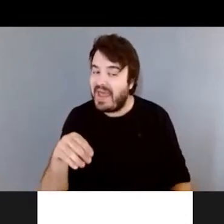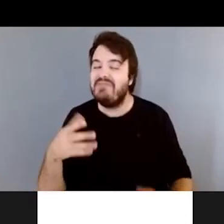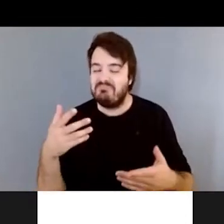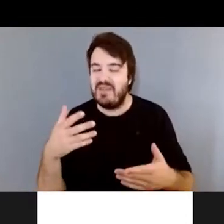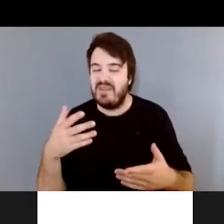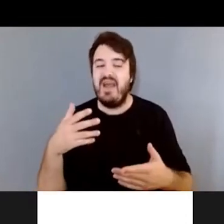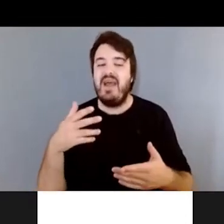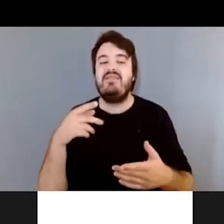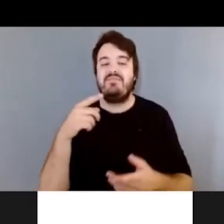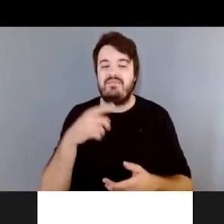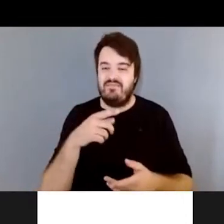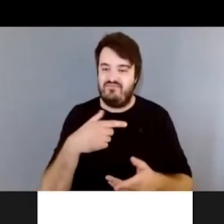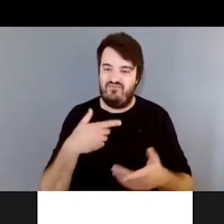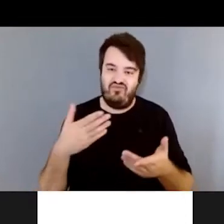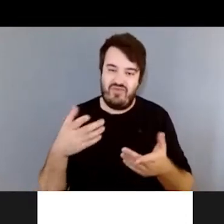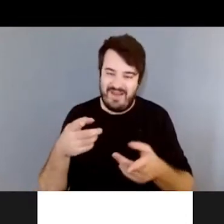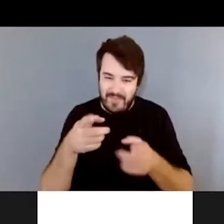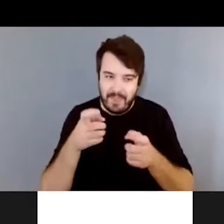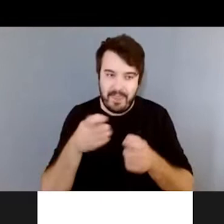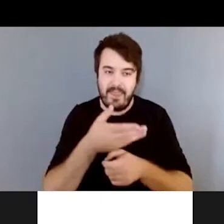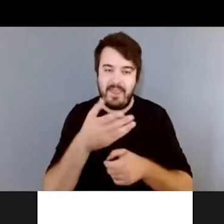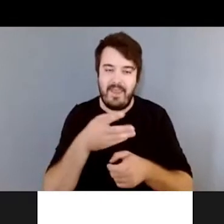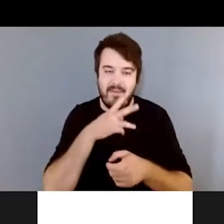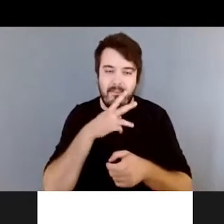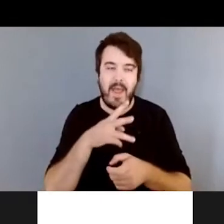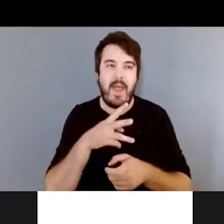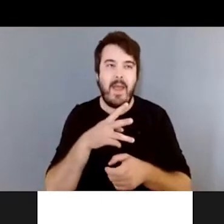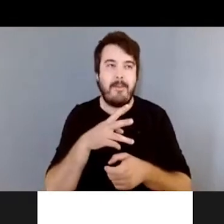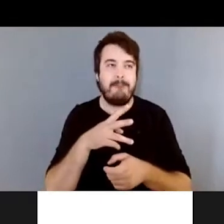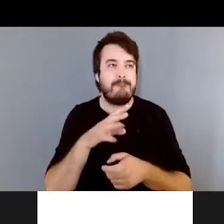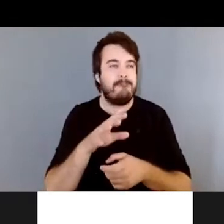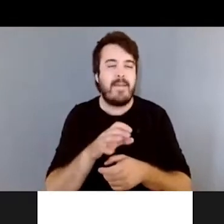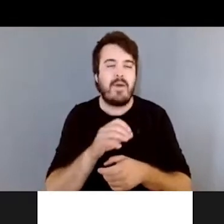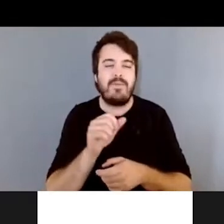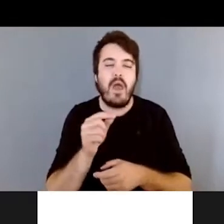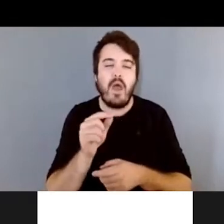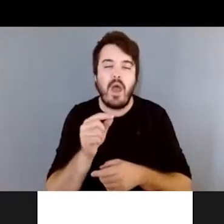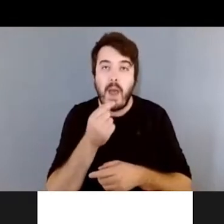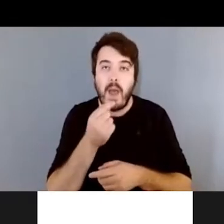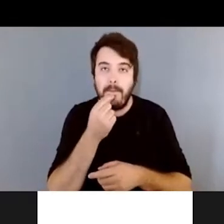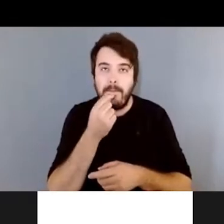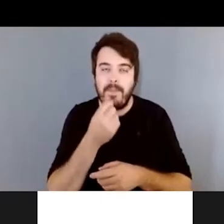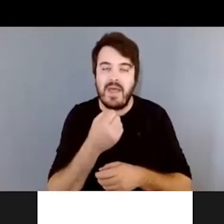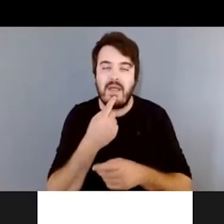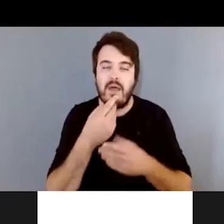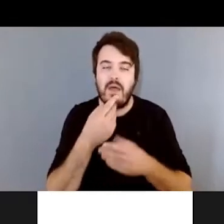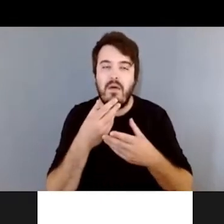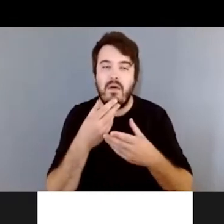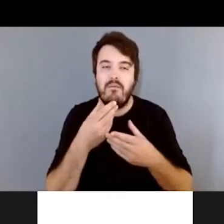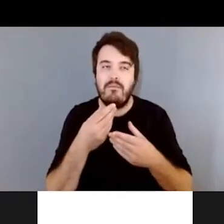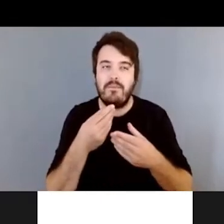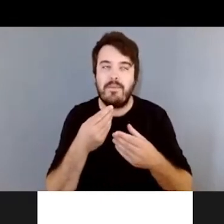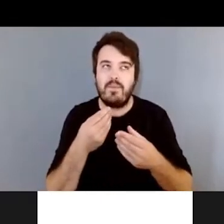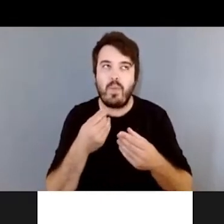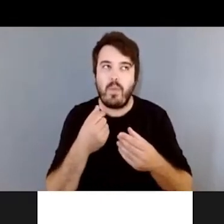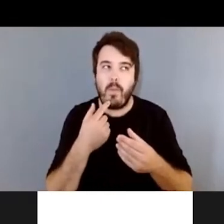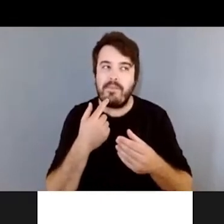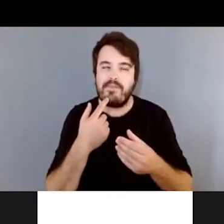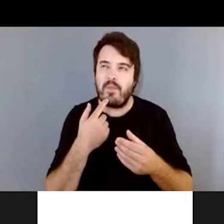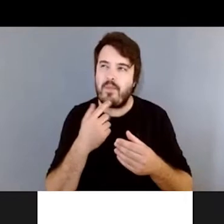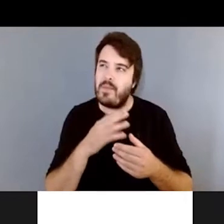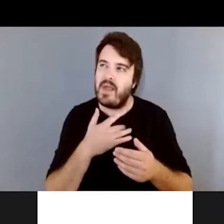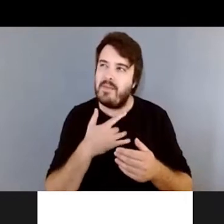Et je vous invite vraiment à prendre juste un petit bout puis de le laisser dans la bouche puis de prendre le temps de voir. j